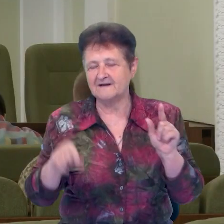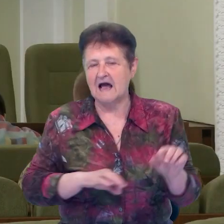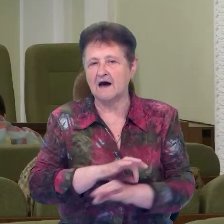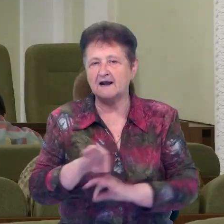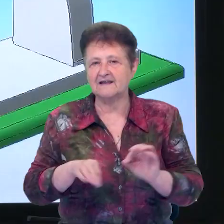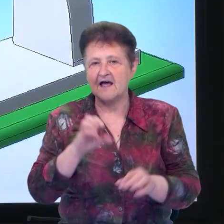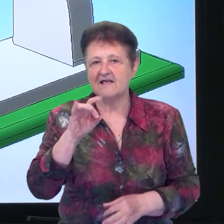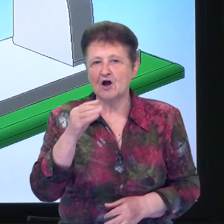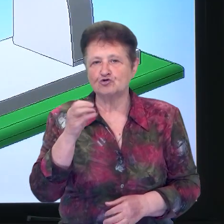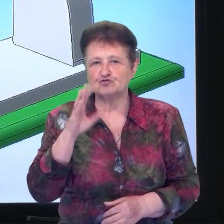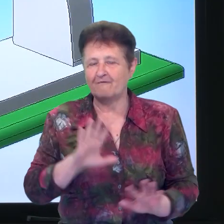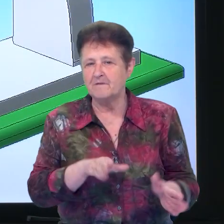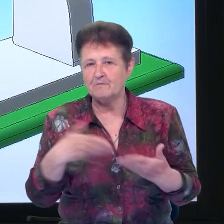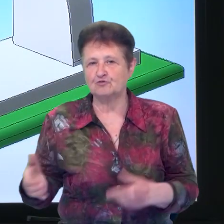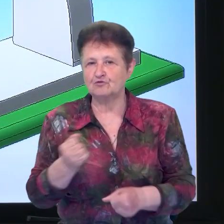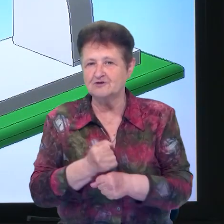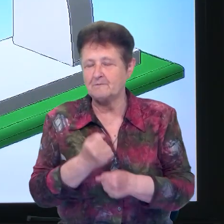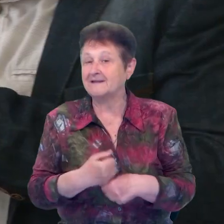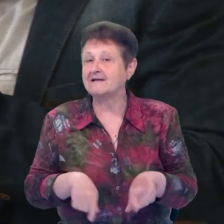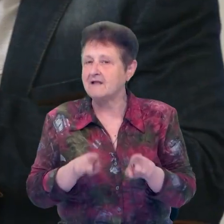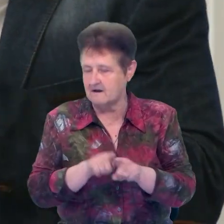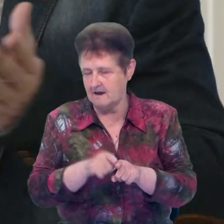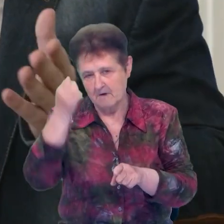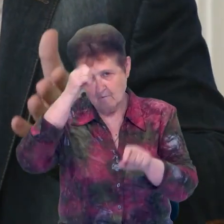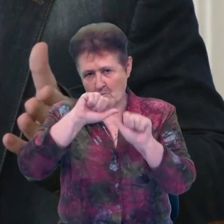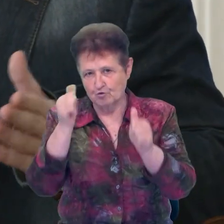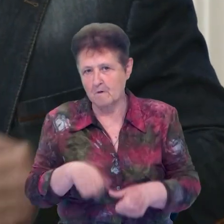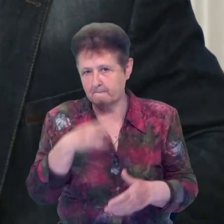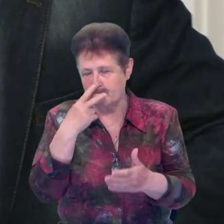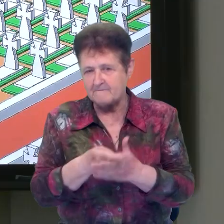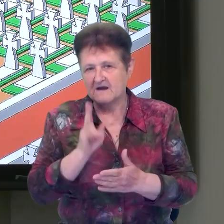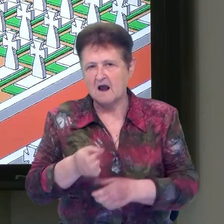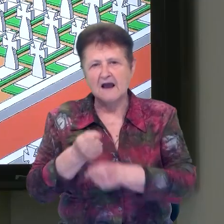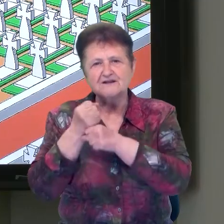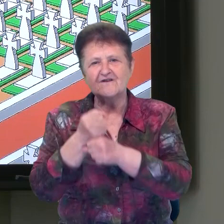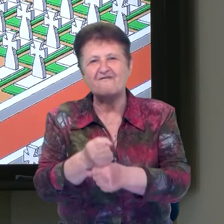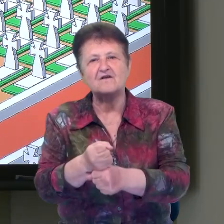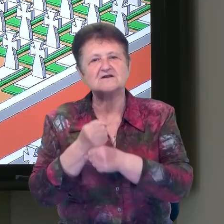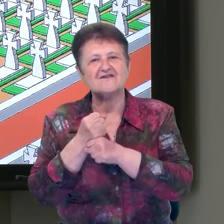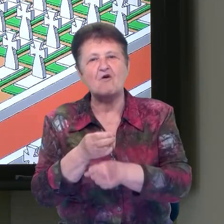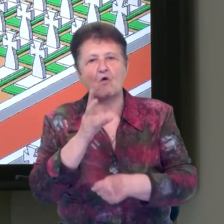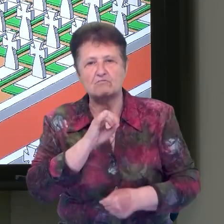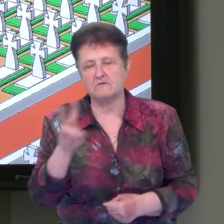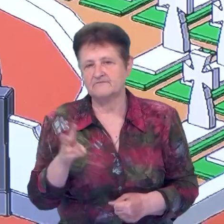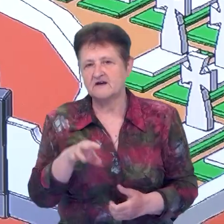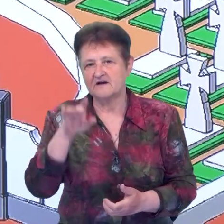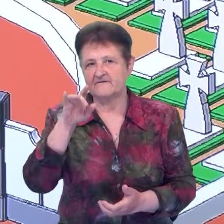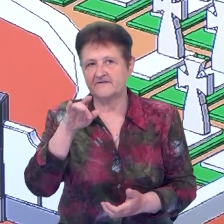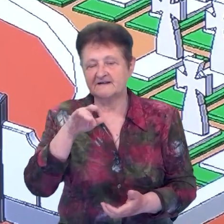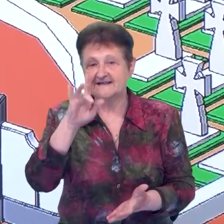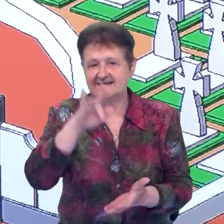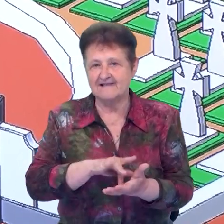Роман Єршов надгробки пропонує зробити ось такими. Монумент він бачить у вигляді дзвону. В середині цієї